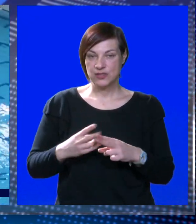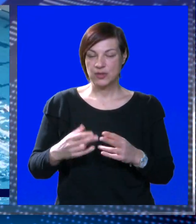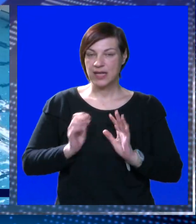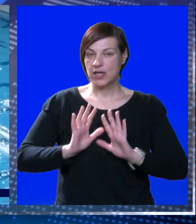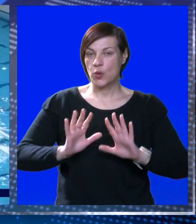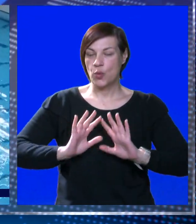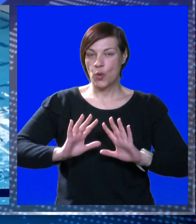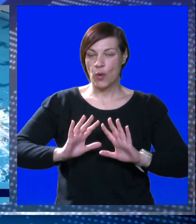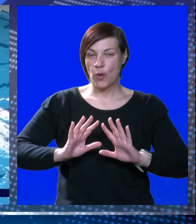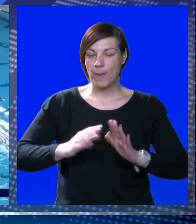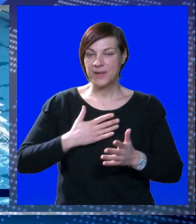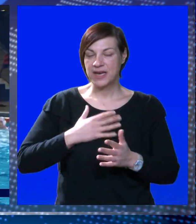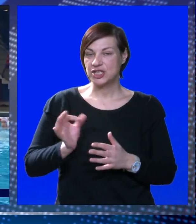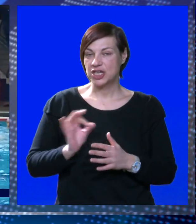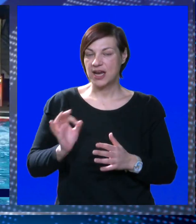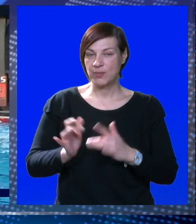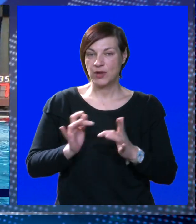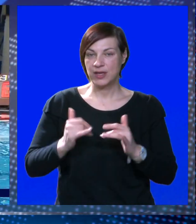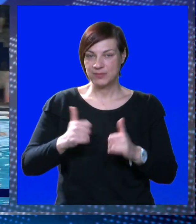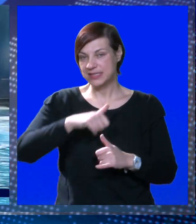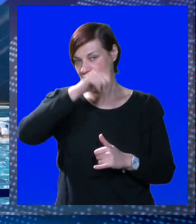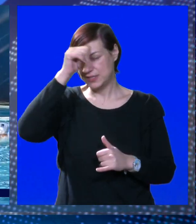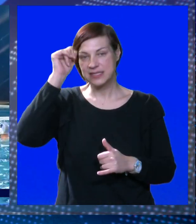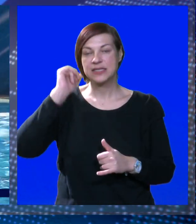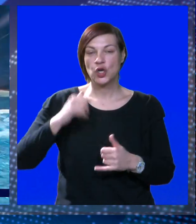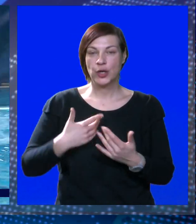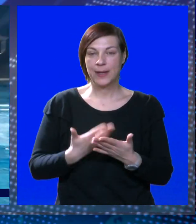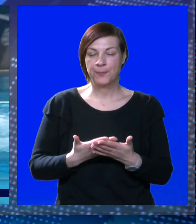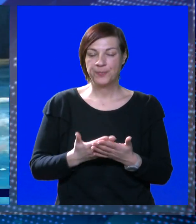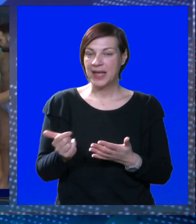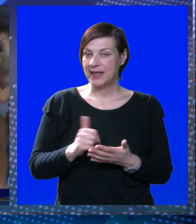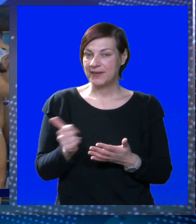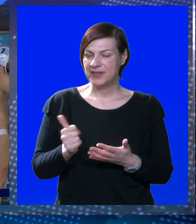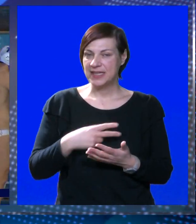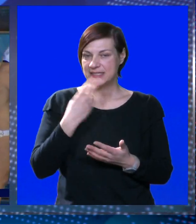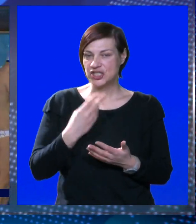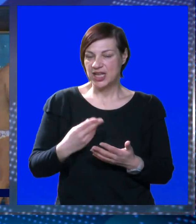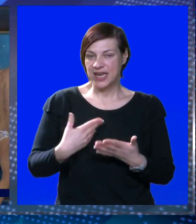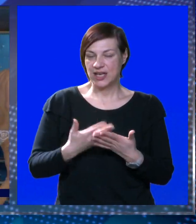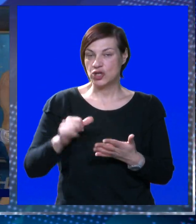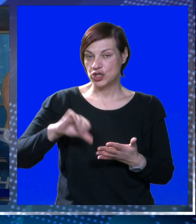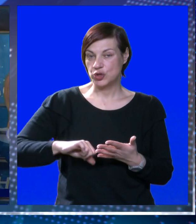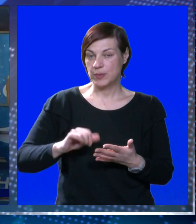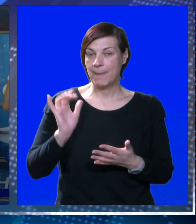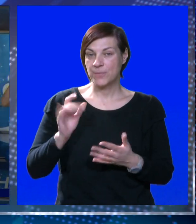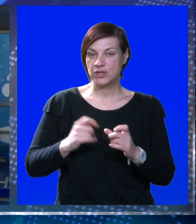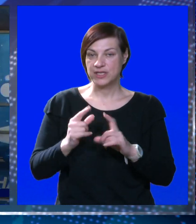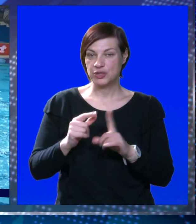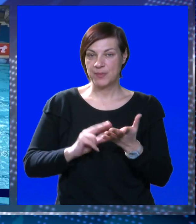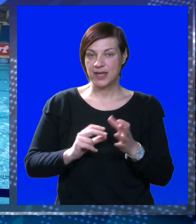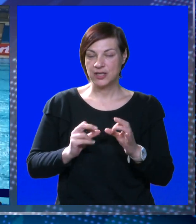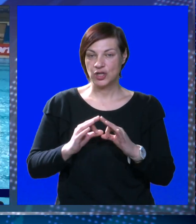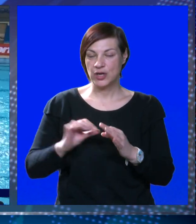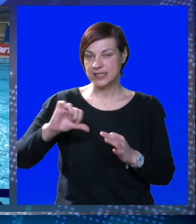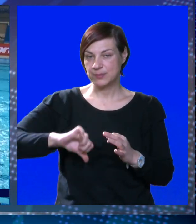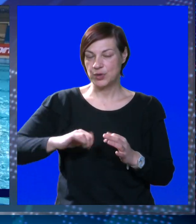rezultat. U obrani vjerovatno naša najbolja utakmica ove sezone i fantastična energia, ono što smo izgubili proti Špandova